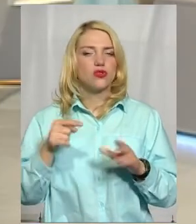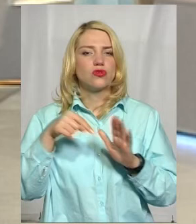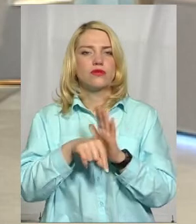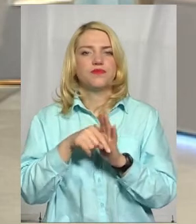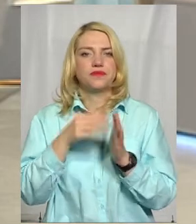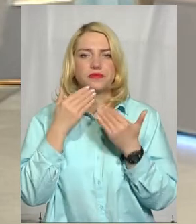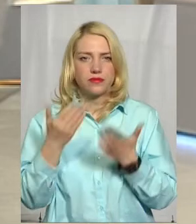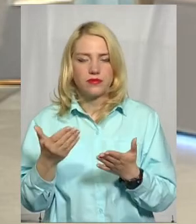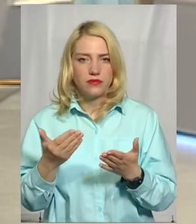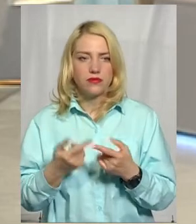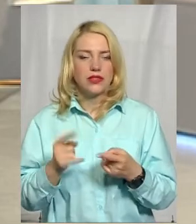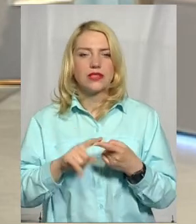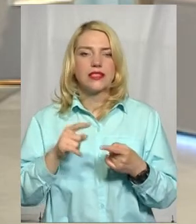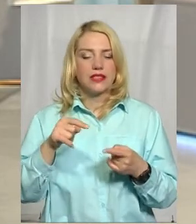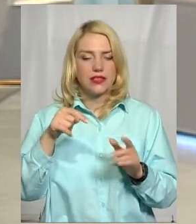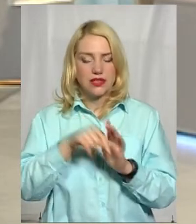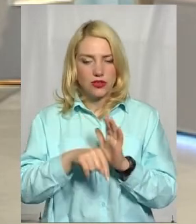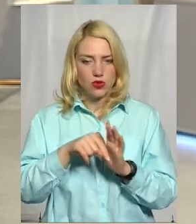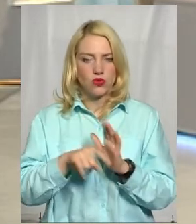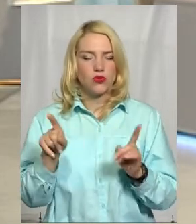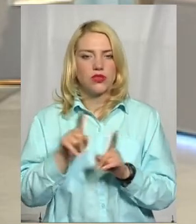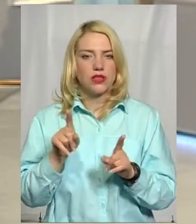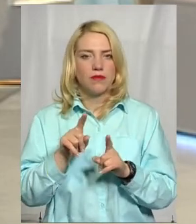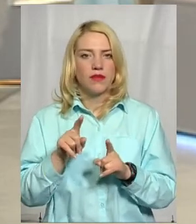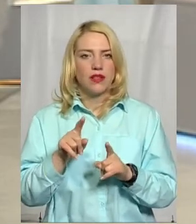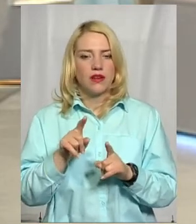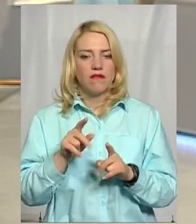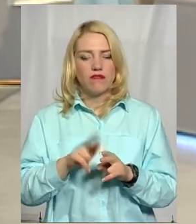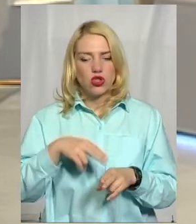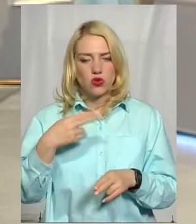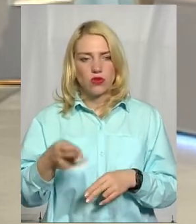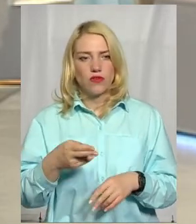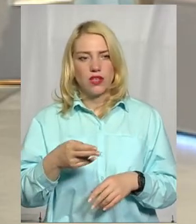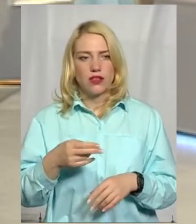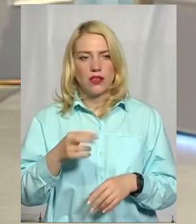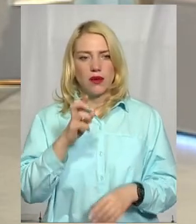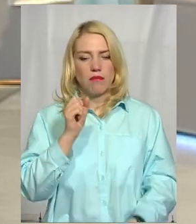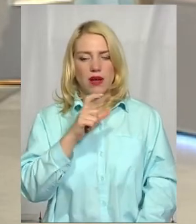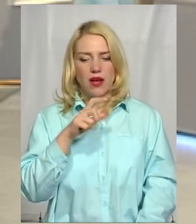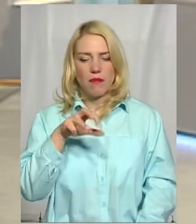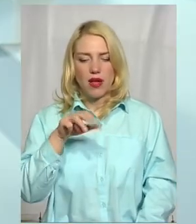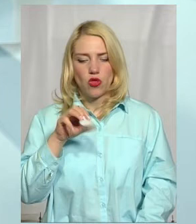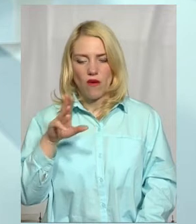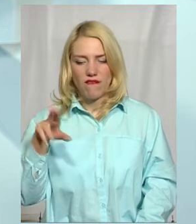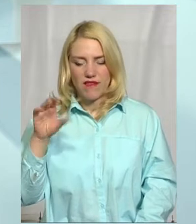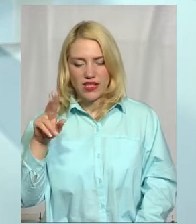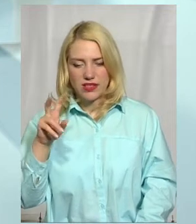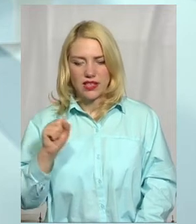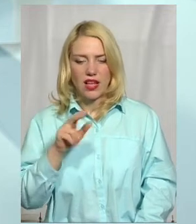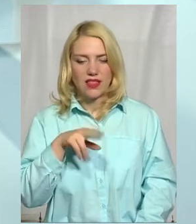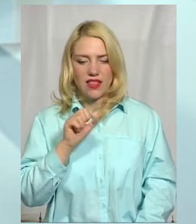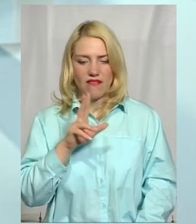відшкодовано? Це, що стосується відшкодування до Бахматовецької, Водичківської, Давидковецької,